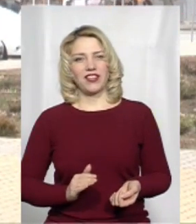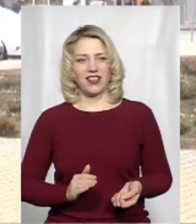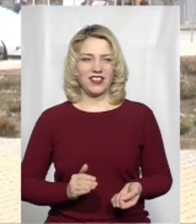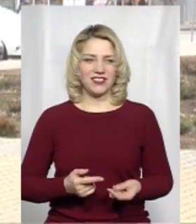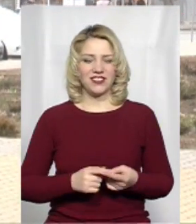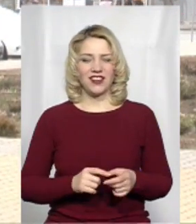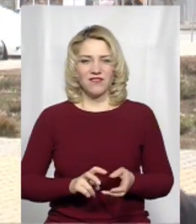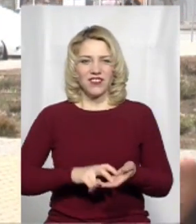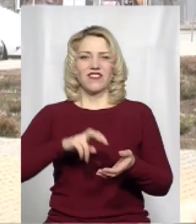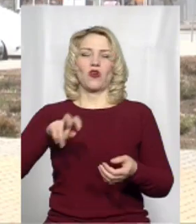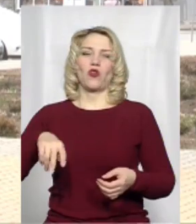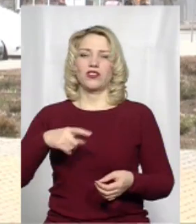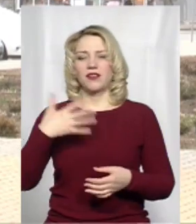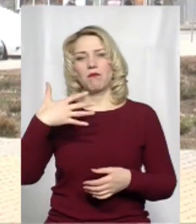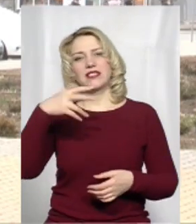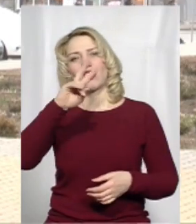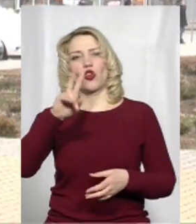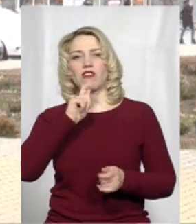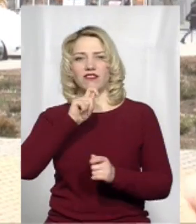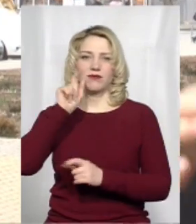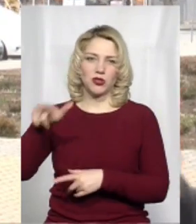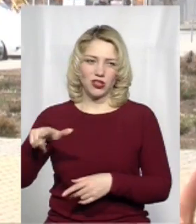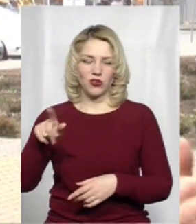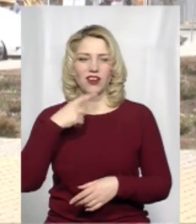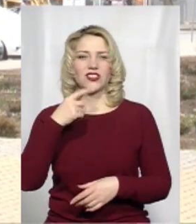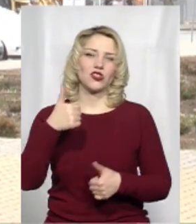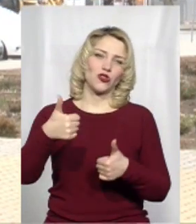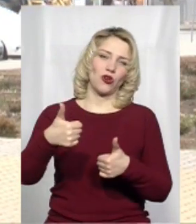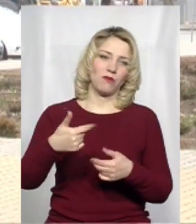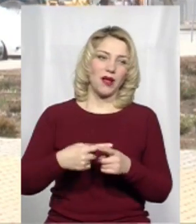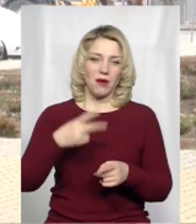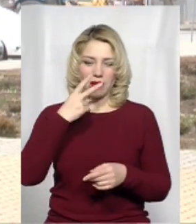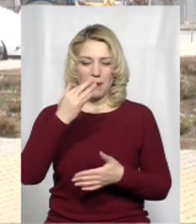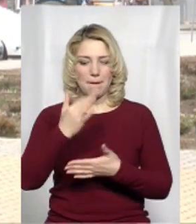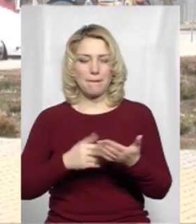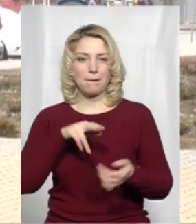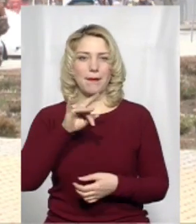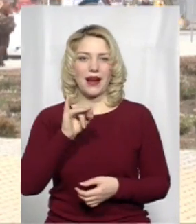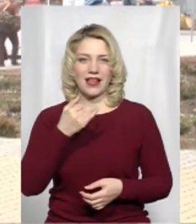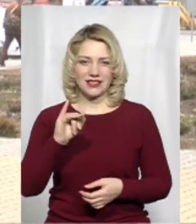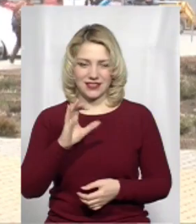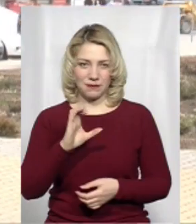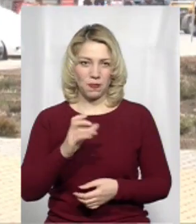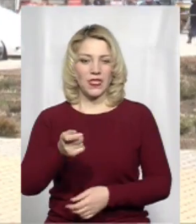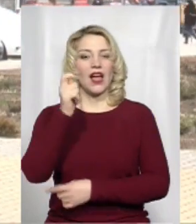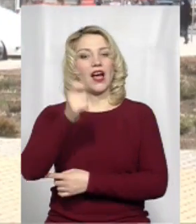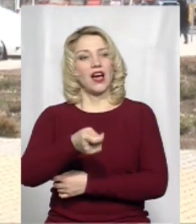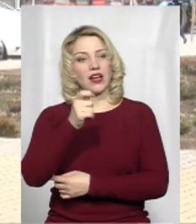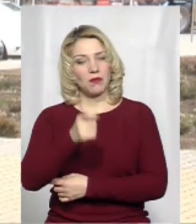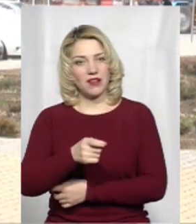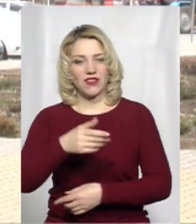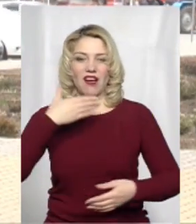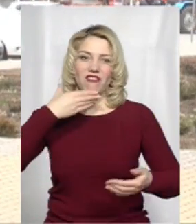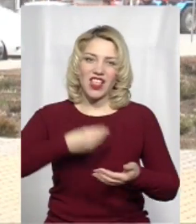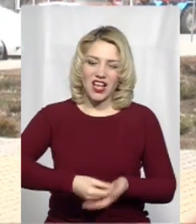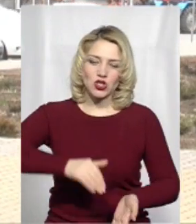50 доларів зверху, скаже, от як добре. Я навіть бачив в тій прайсі такі цікаві, риболовля з власно накопаними